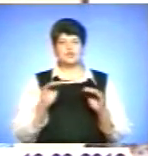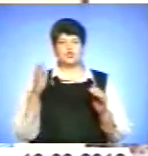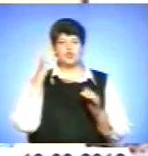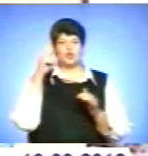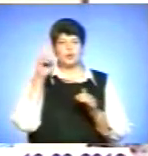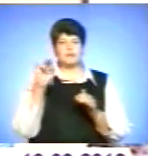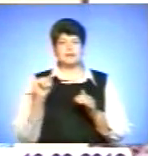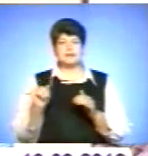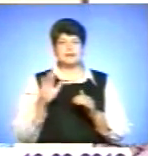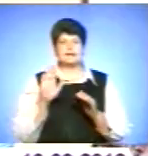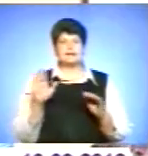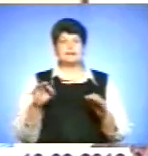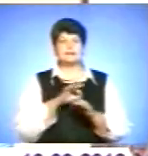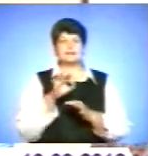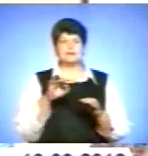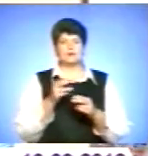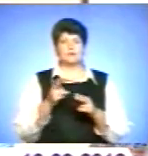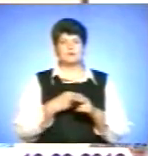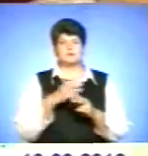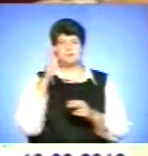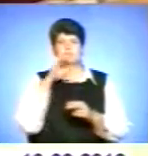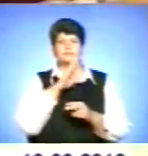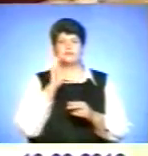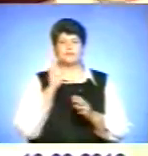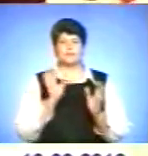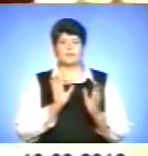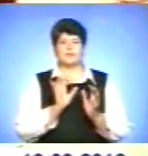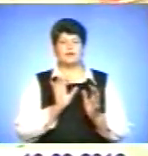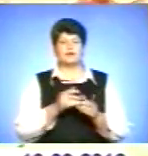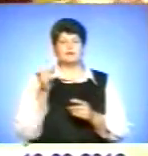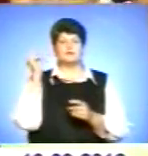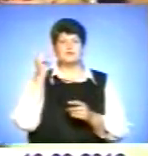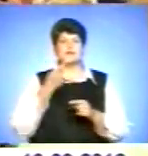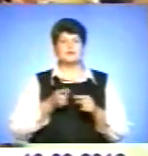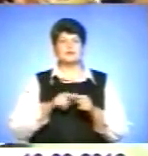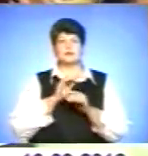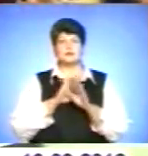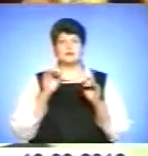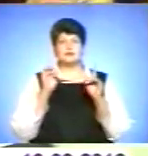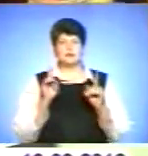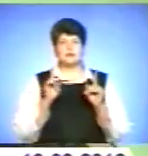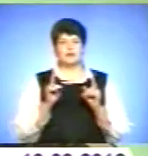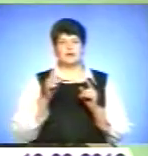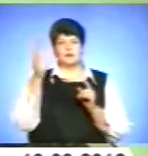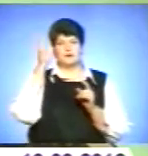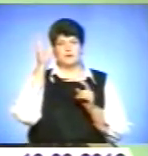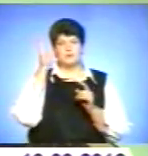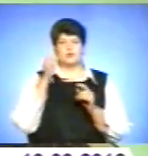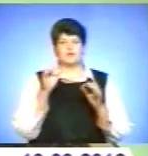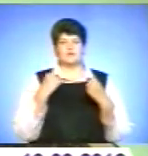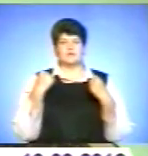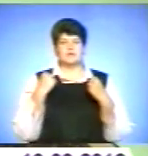і діти-сироти, позбавлені батьківського піклування. Навчання – це не лише фізичне, а й розумове навантаження. Тому